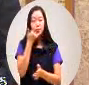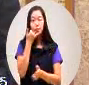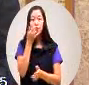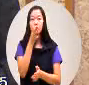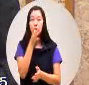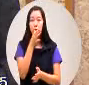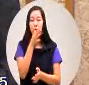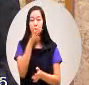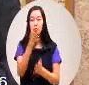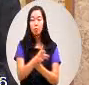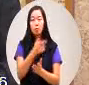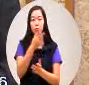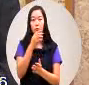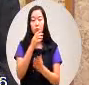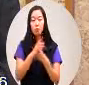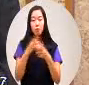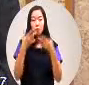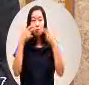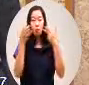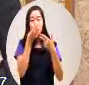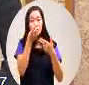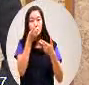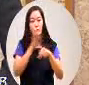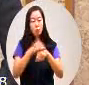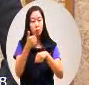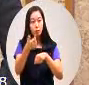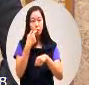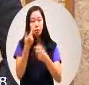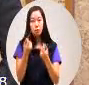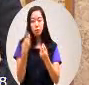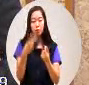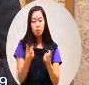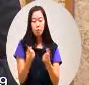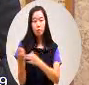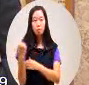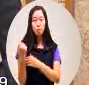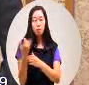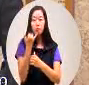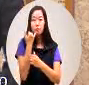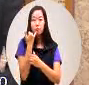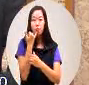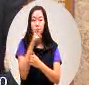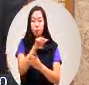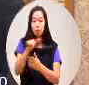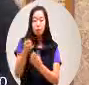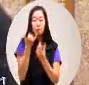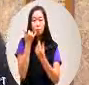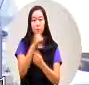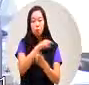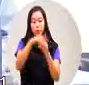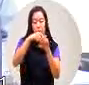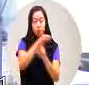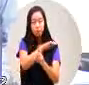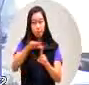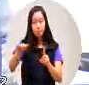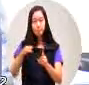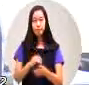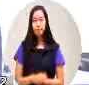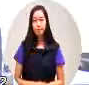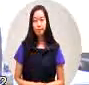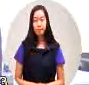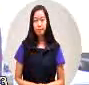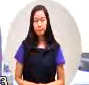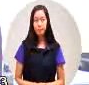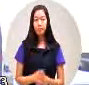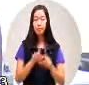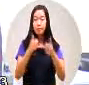非常好的这样的原住民语那我想这个部分我们自己来努力希望能够稳定那个地方的一个师资谢谢好 谢谢市长那么